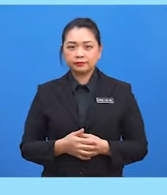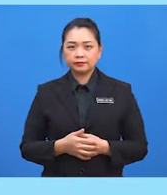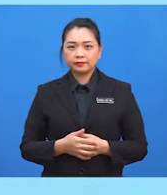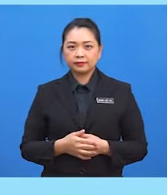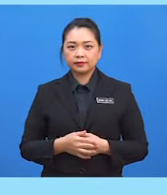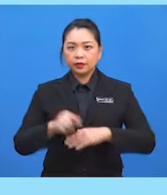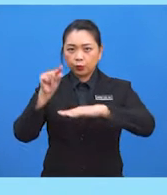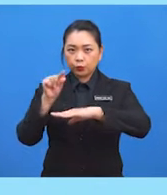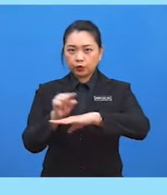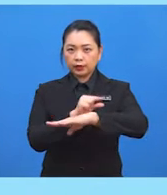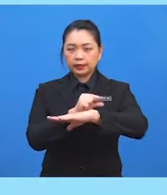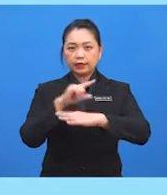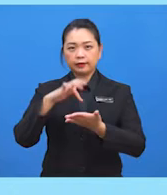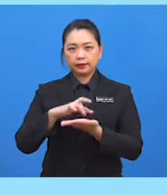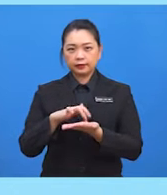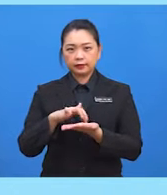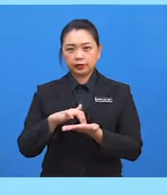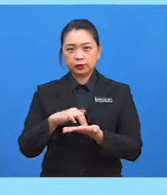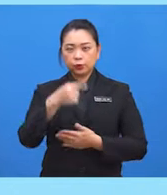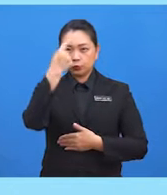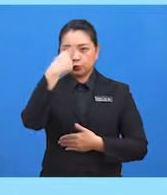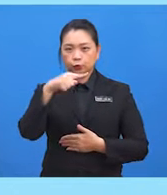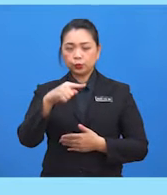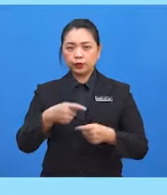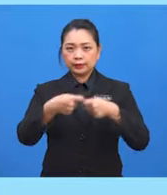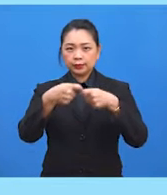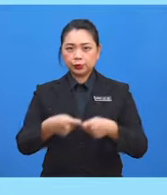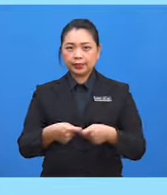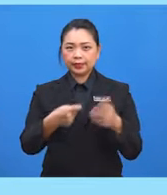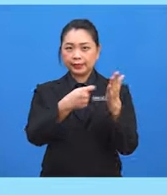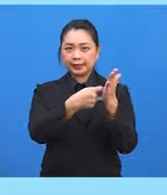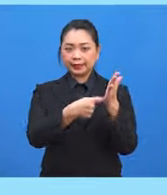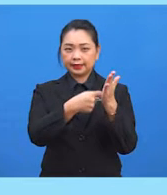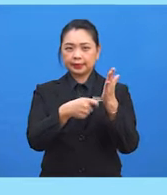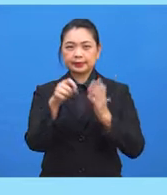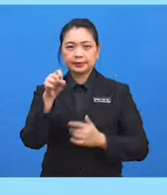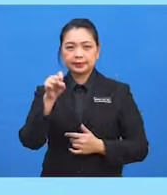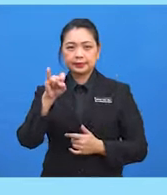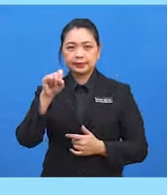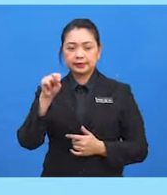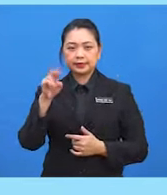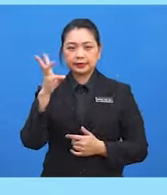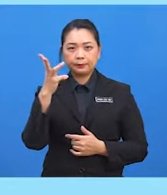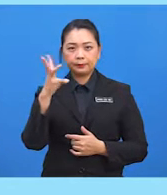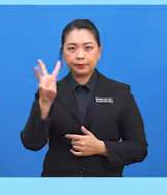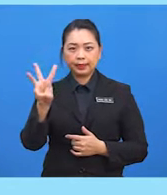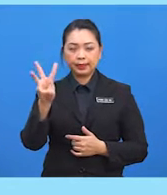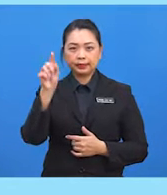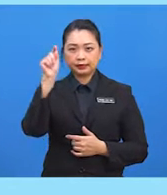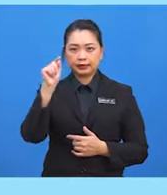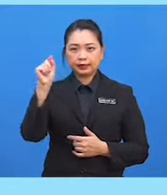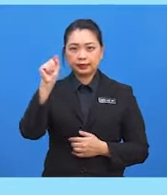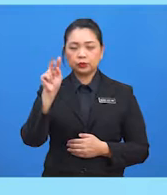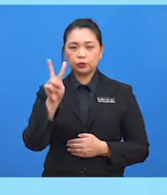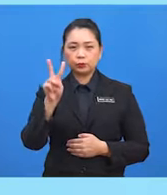Gunakan kalkulator saintifik untuk menentukan nilai sinus bagi sudut